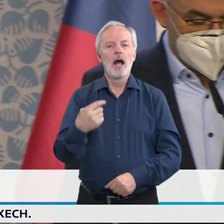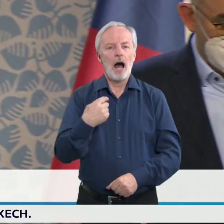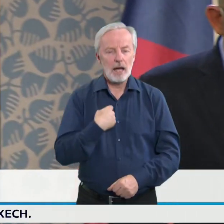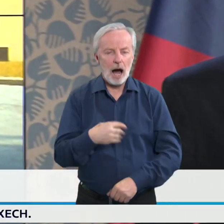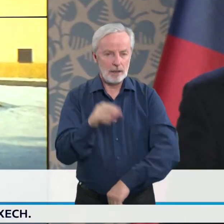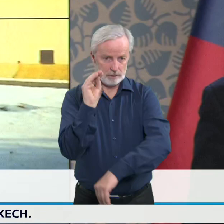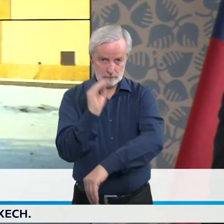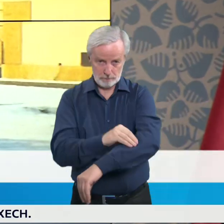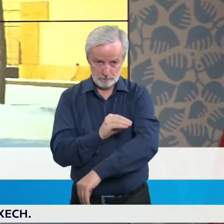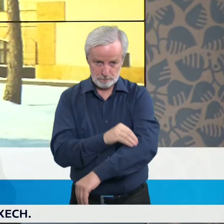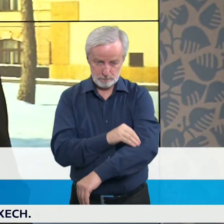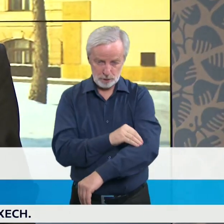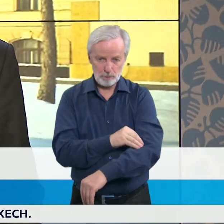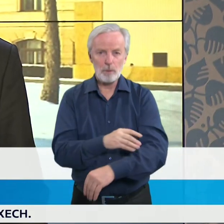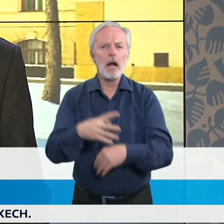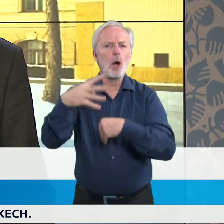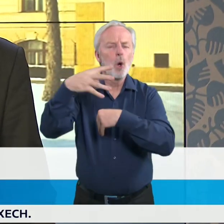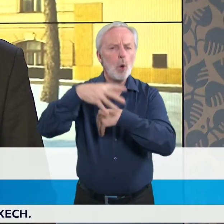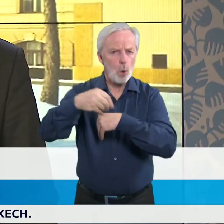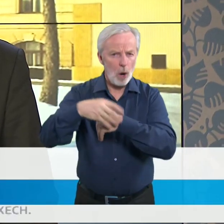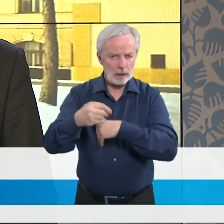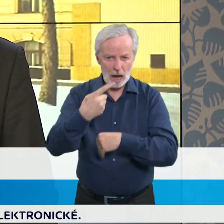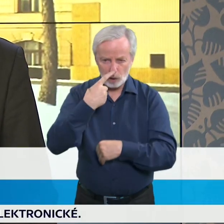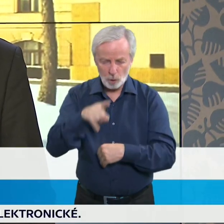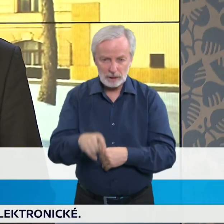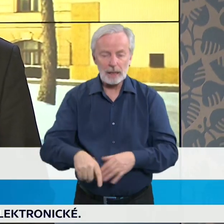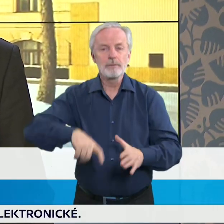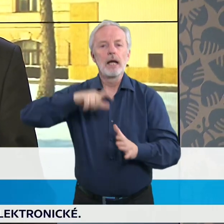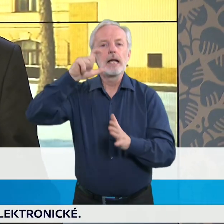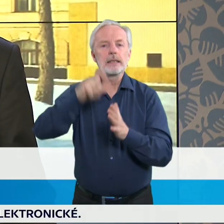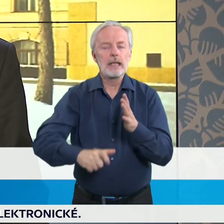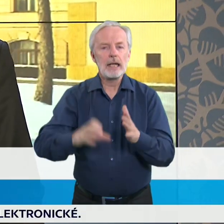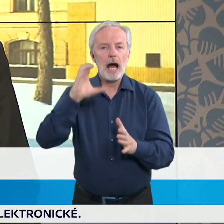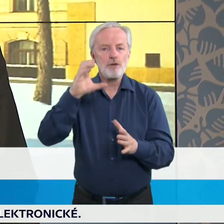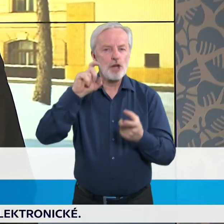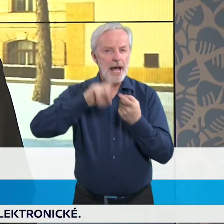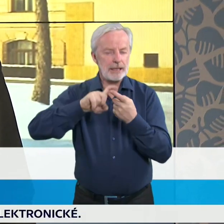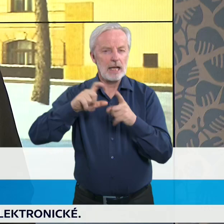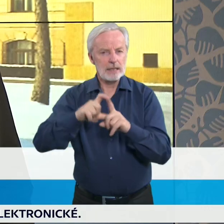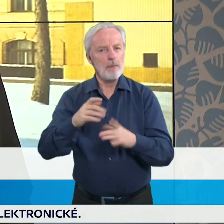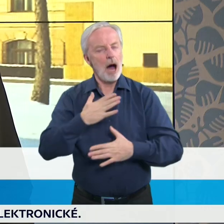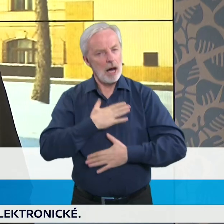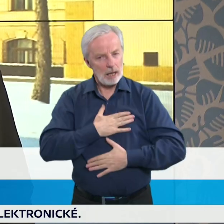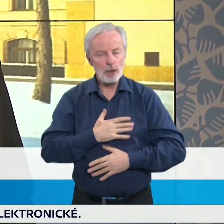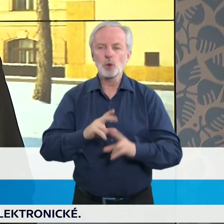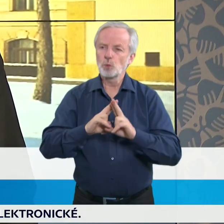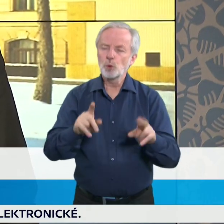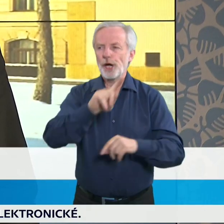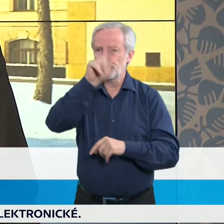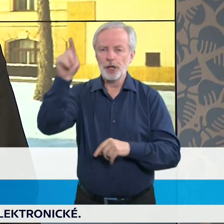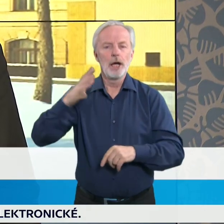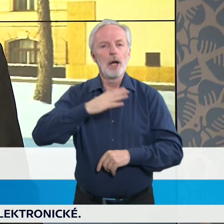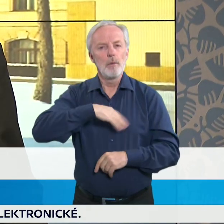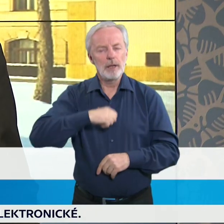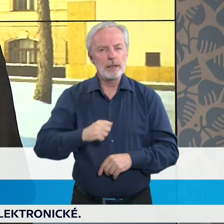výstupů úhelné komise. Sociální demokracie vítá tu možnost, že všechny rezorty budou se moci detailně vyjádřit